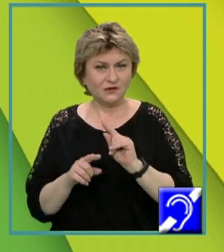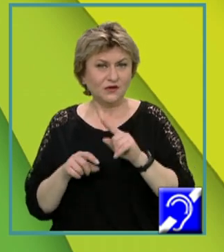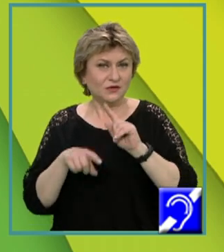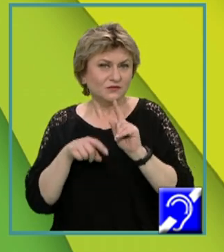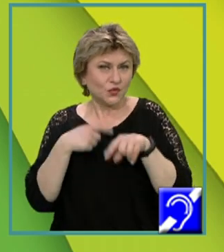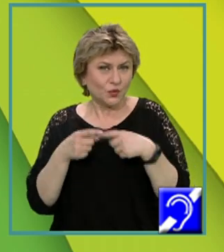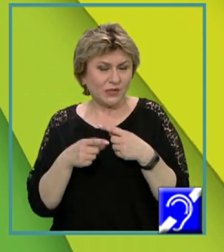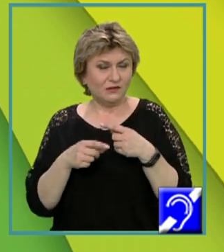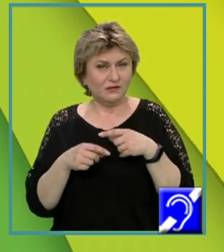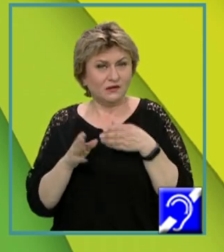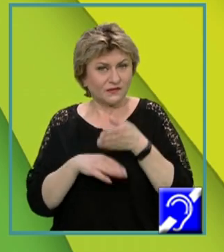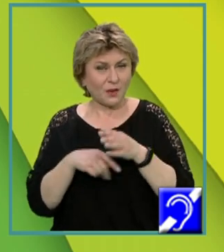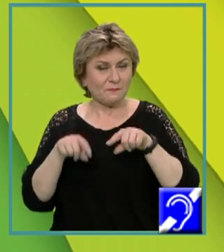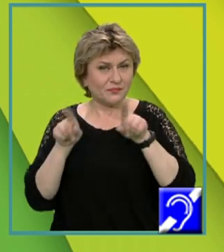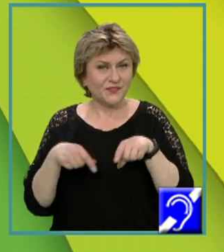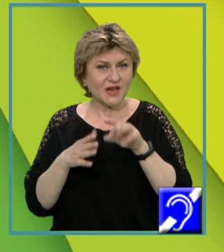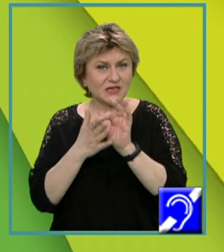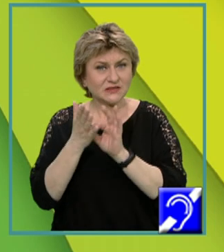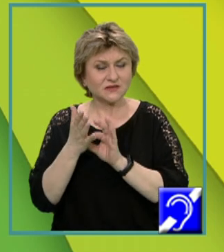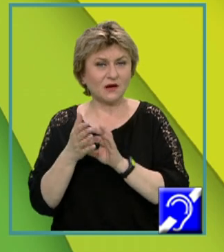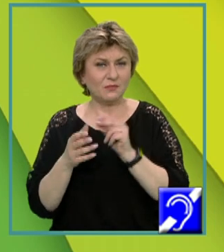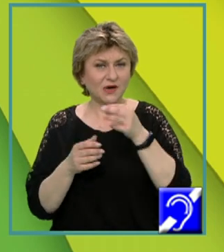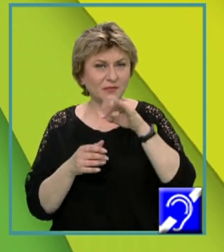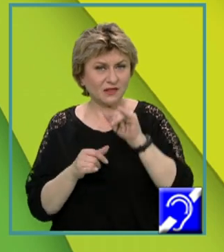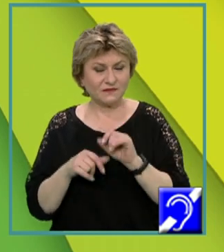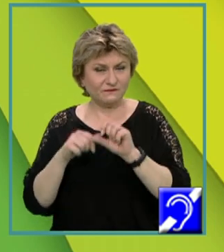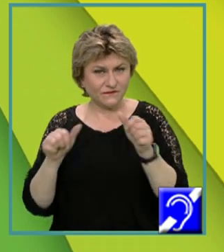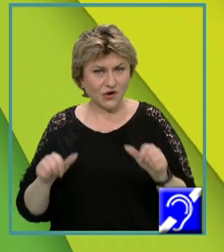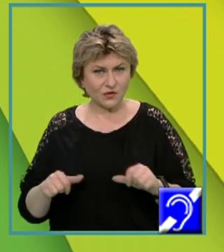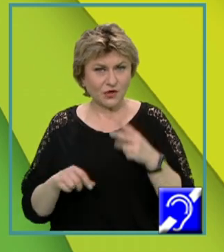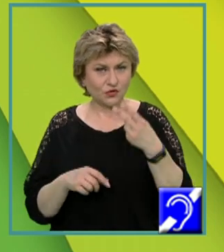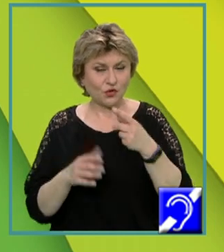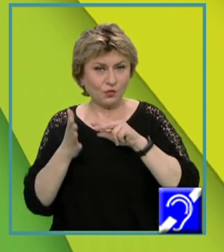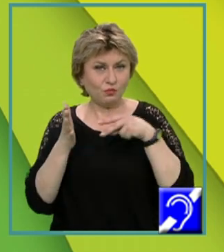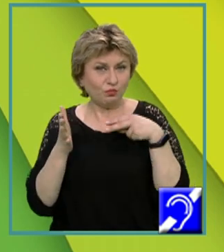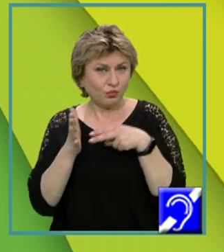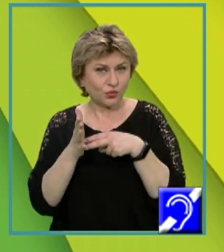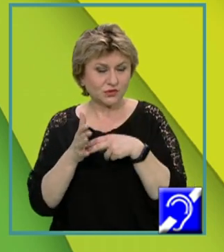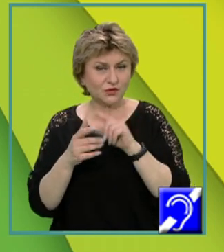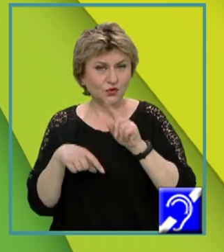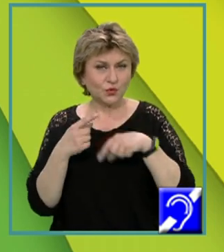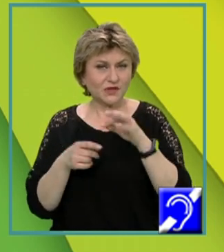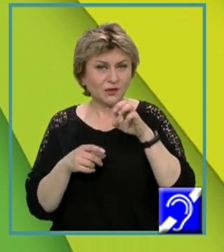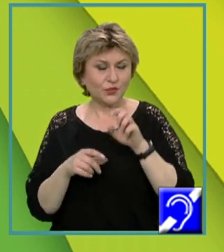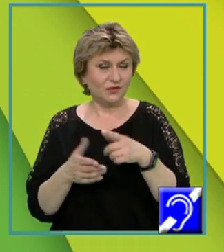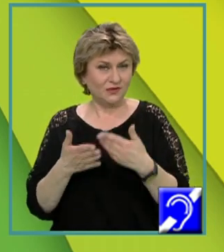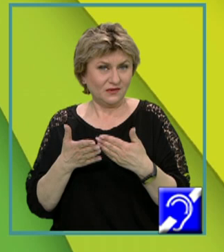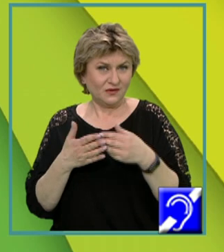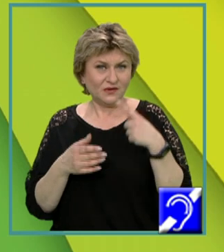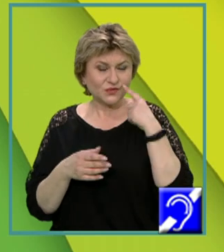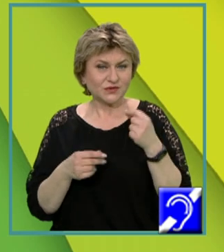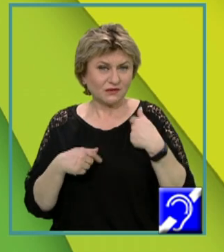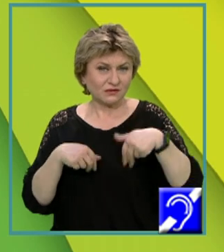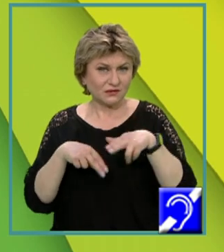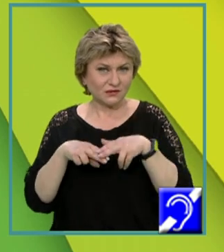paranteze lista parametrilor formali, două puncte și apoi tipul rezultatului returnat.